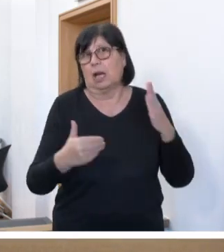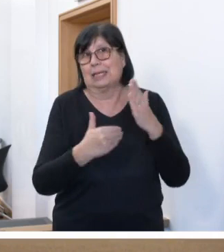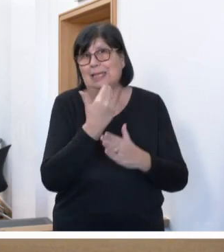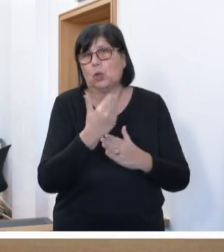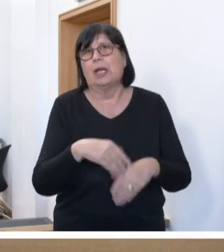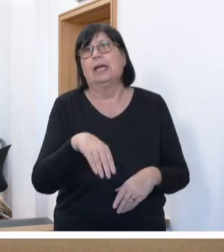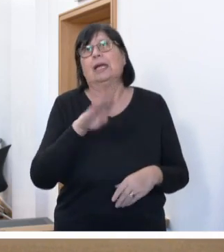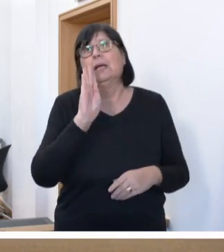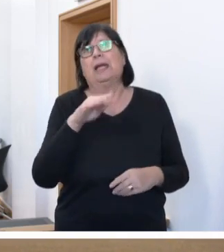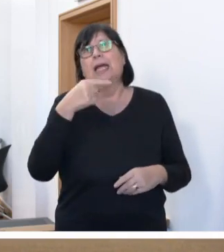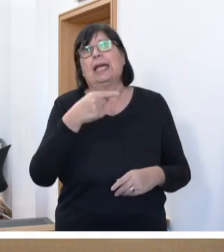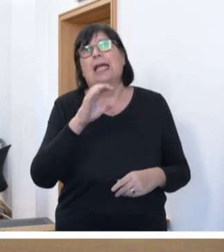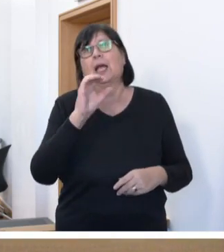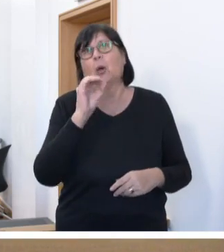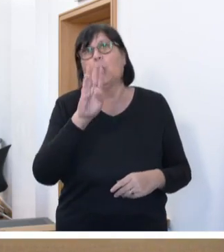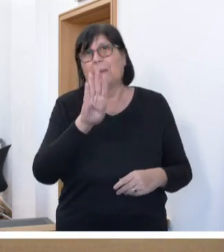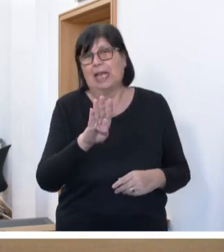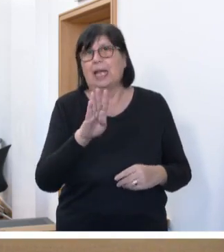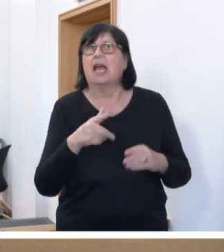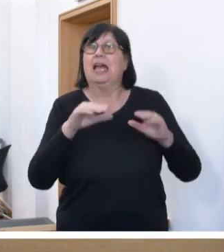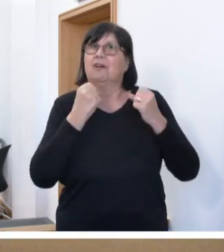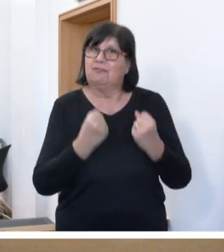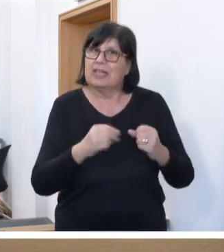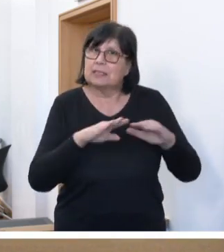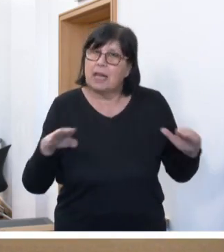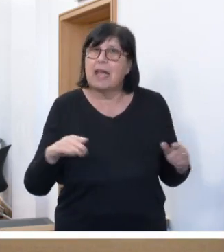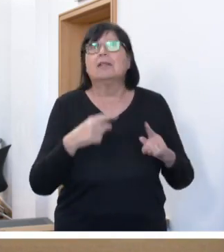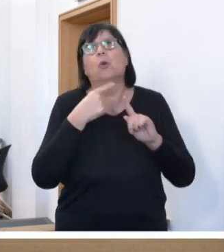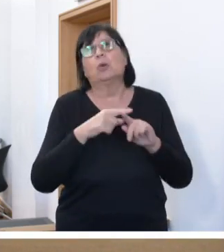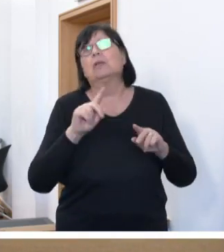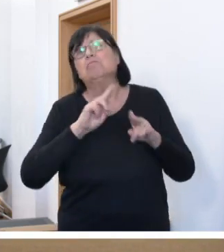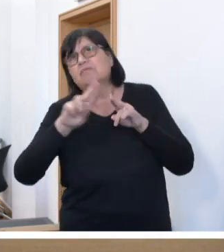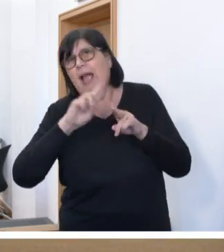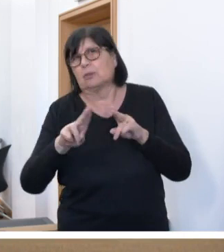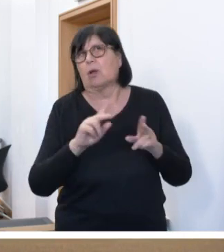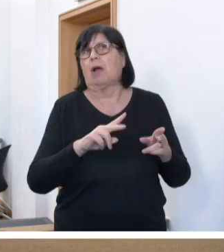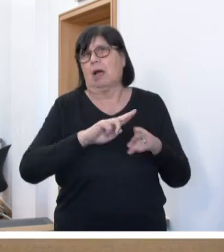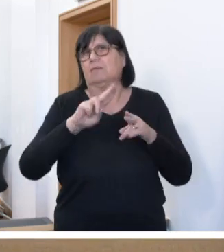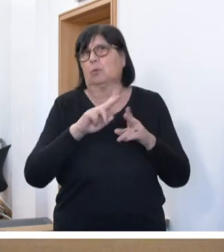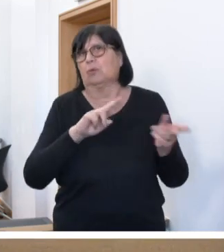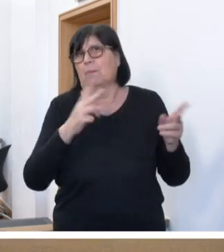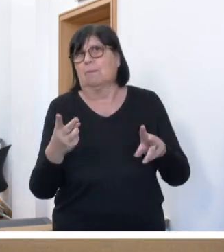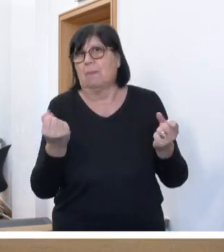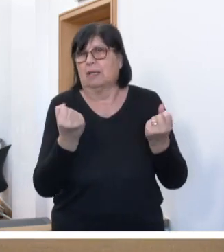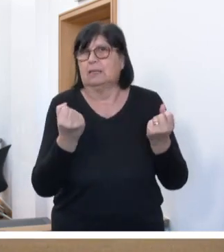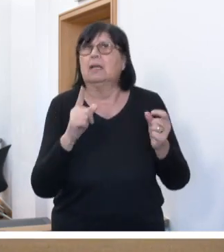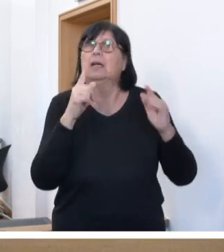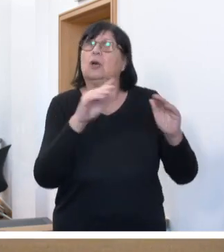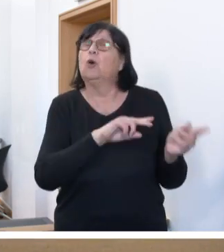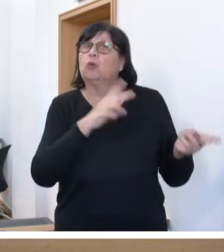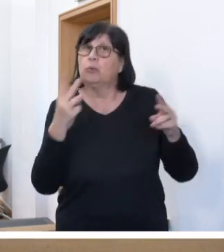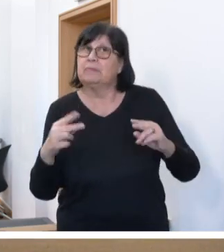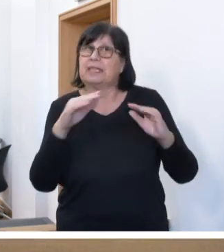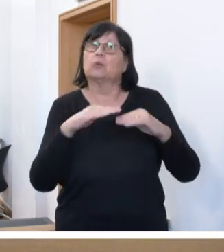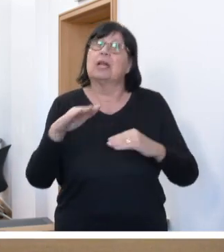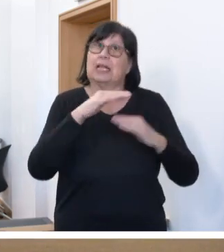BTOG festgelegt sowie redaktionelle Änderungen durchgeführt werden. Zur Umsetzung auf Landesebene ist